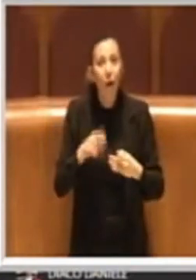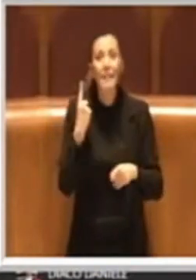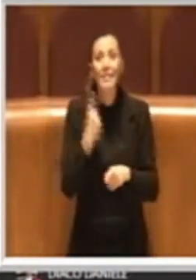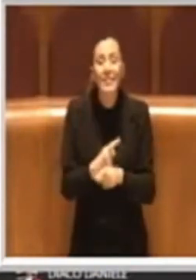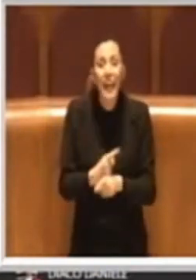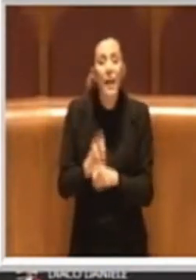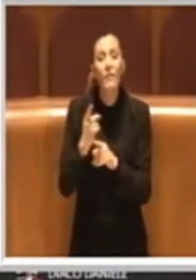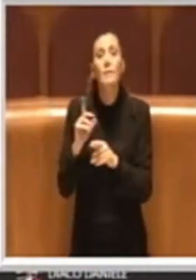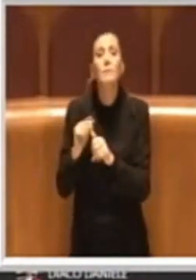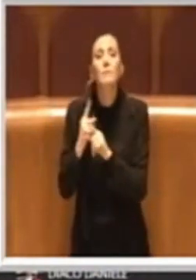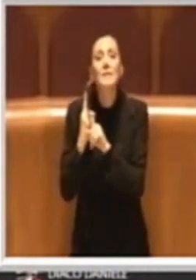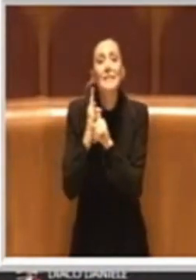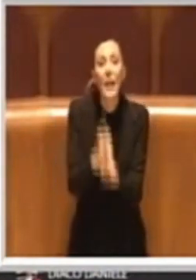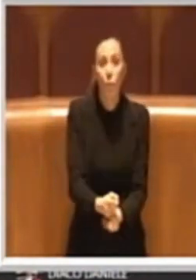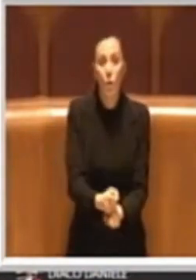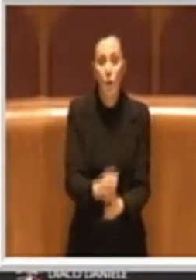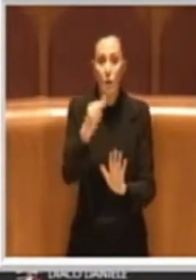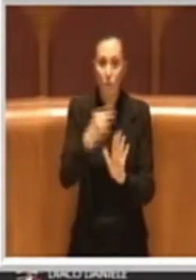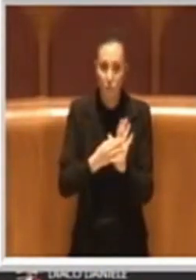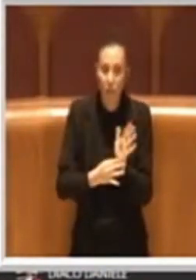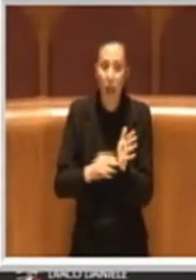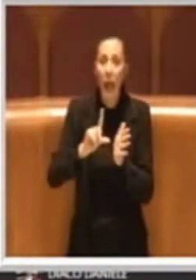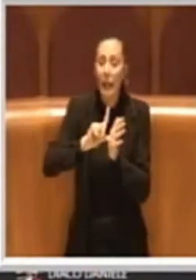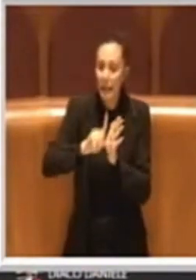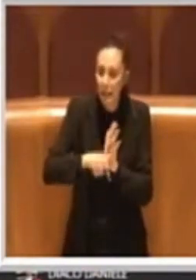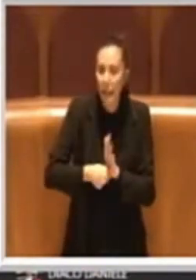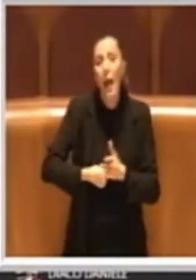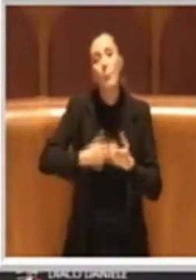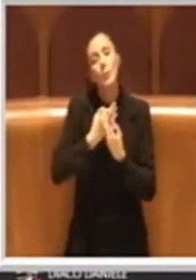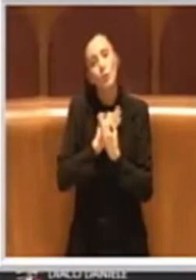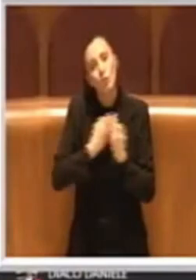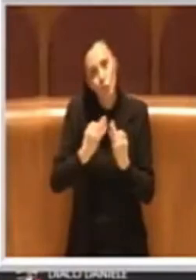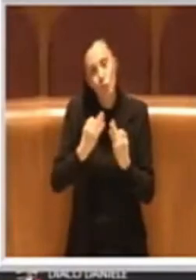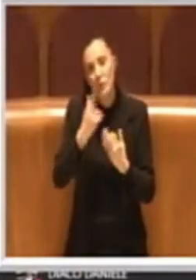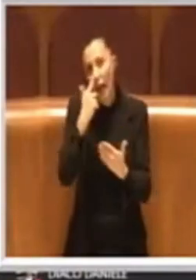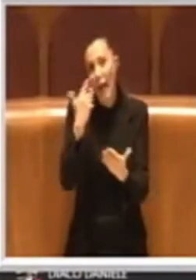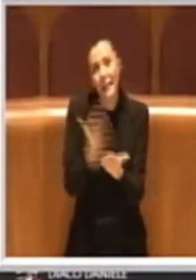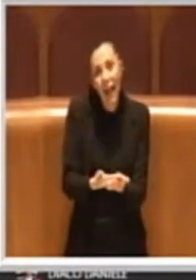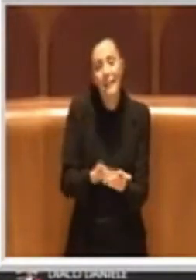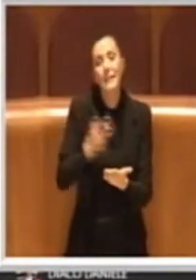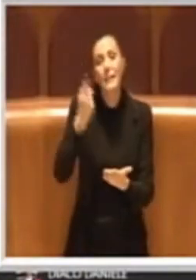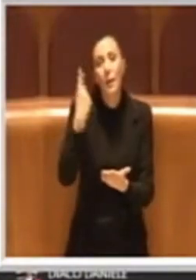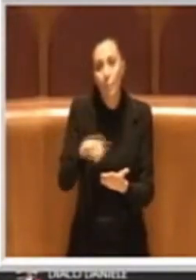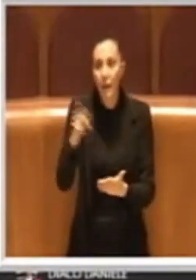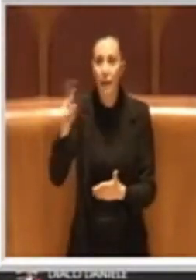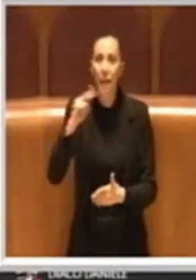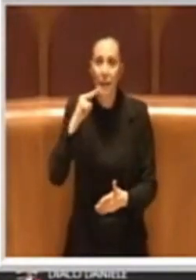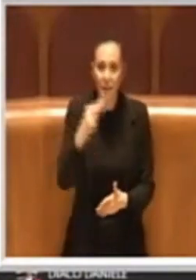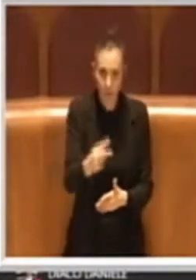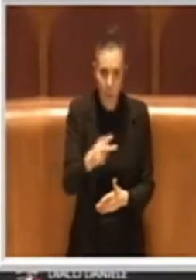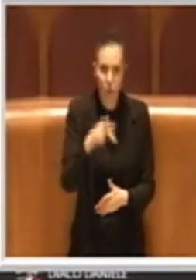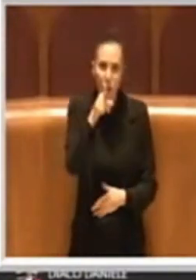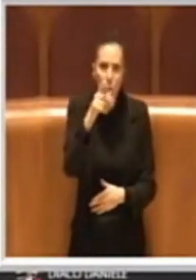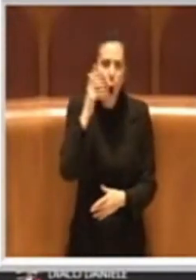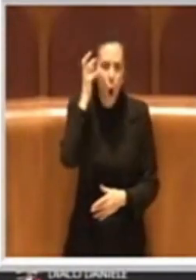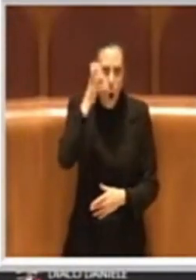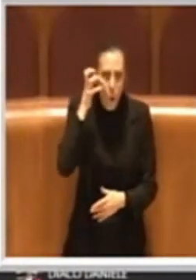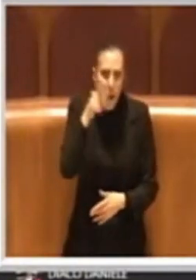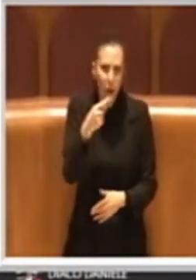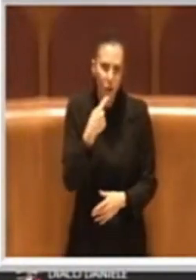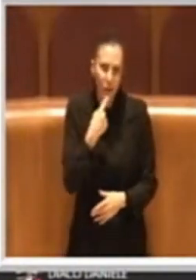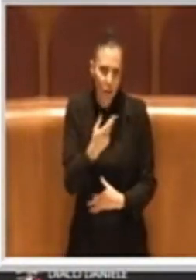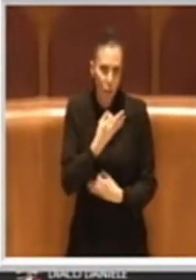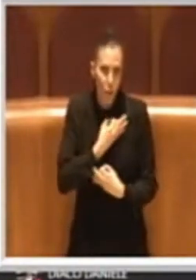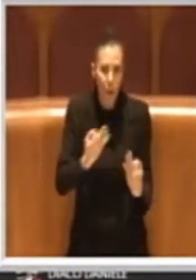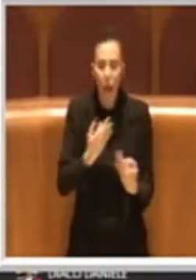Costituzione, dei tempi certi per le risposte. L'ha detto il consigliere De Priamo, l'ha accennato anche il consigliere onorato, è giusto